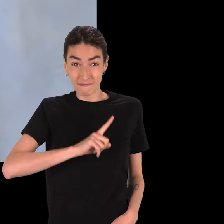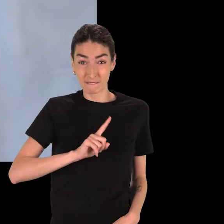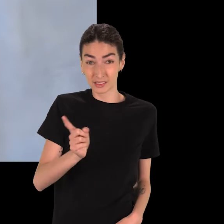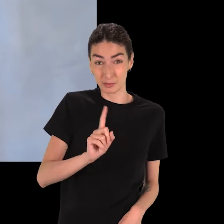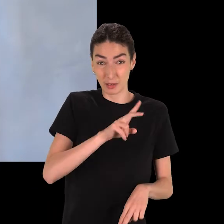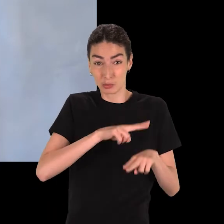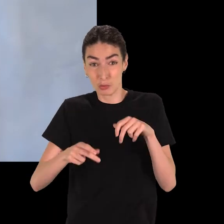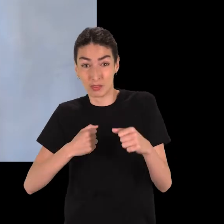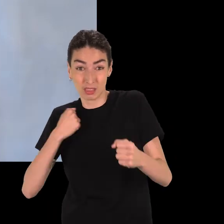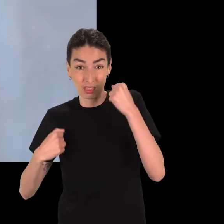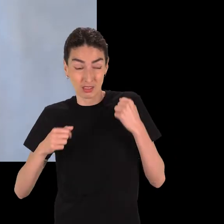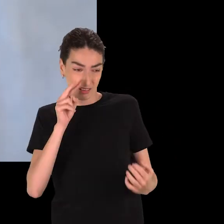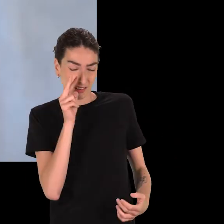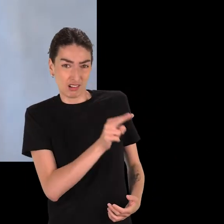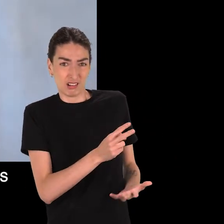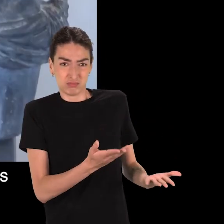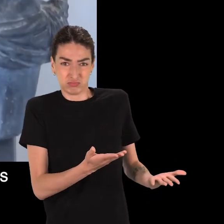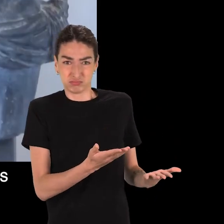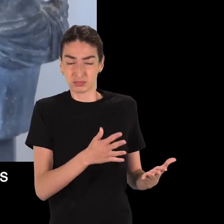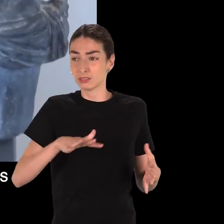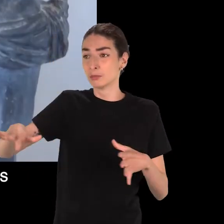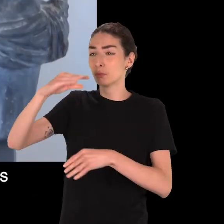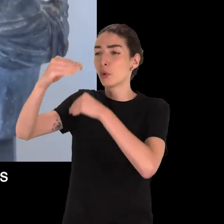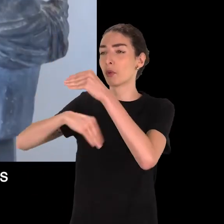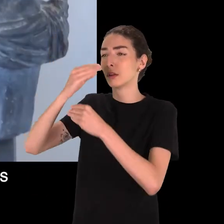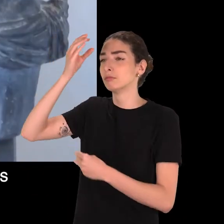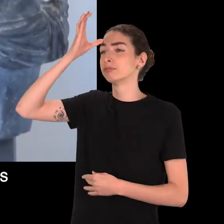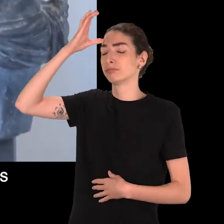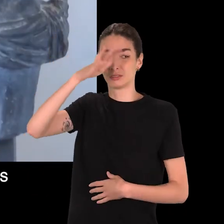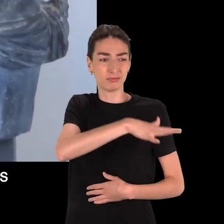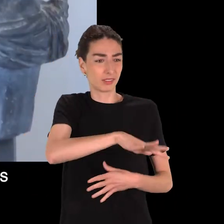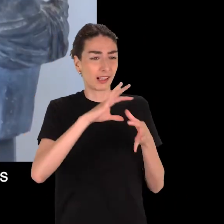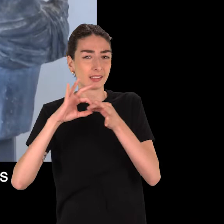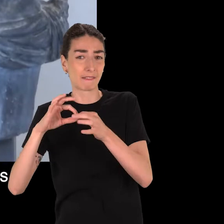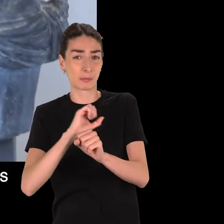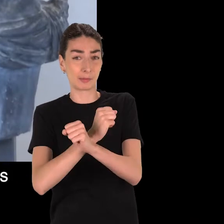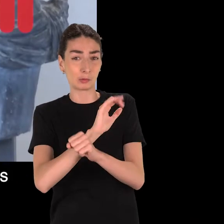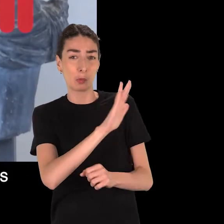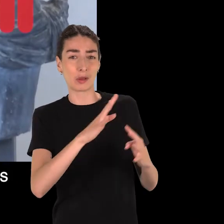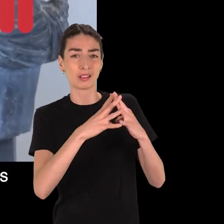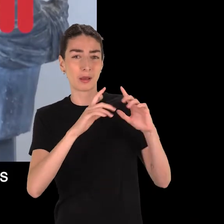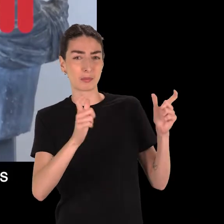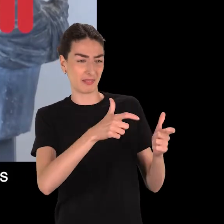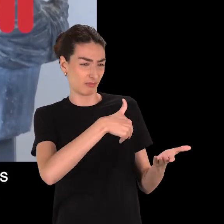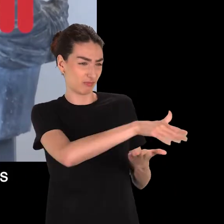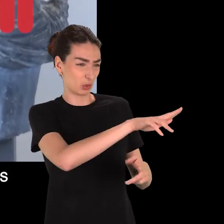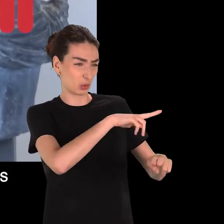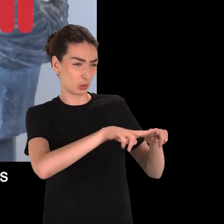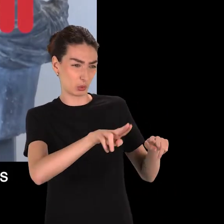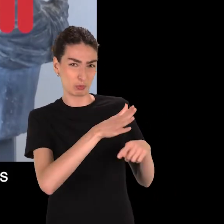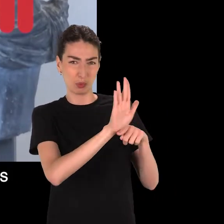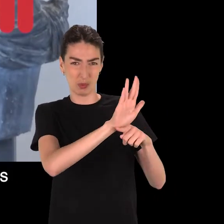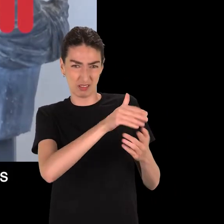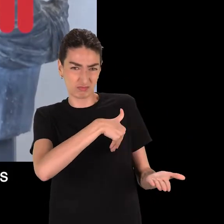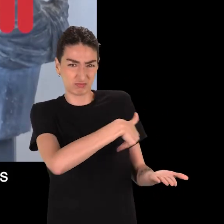esclave n'est pas un corps volontairement dénudé. Les esclaves ou les prisonniers de guerre peuvent être représentés nus ou partiellement dénudés pour